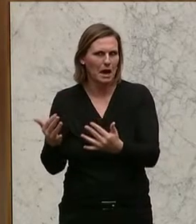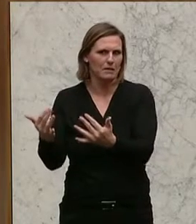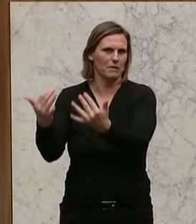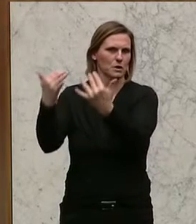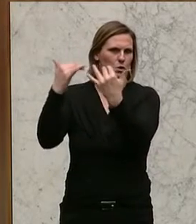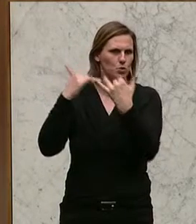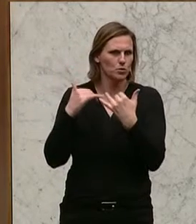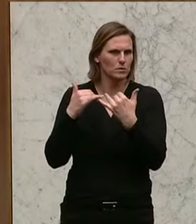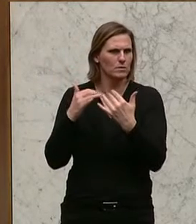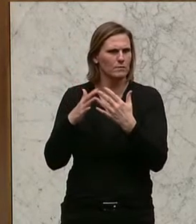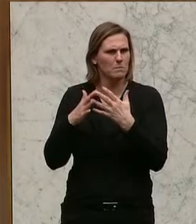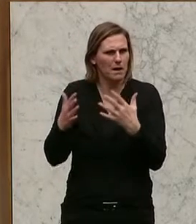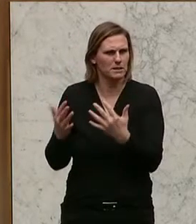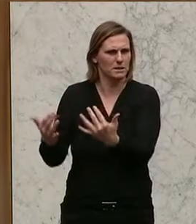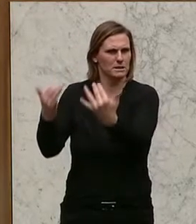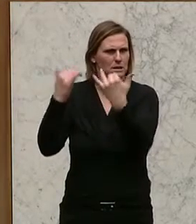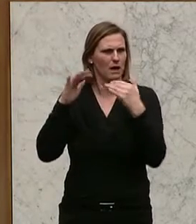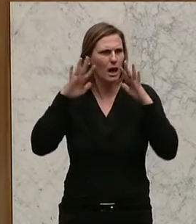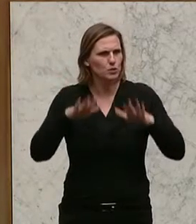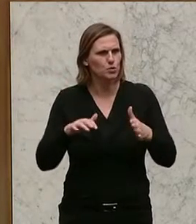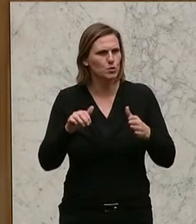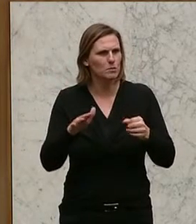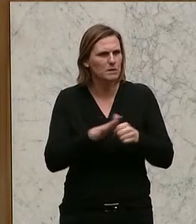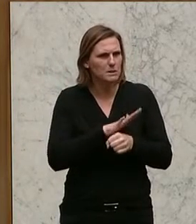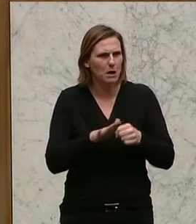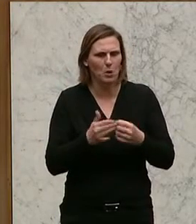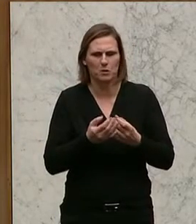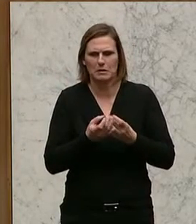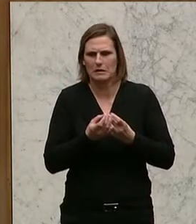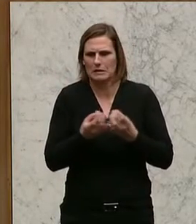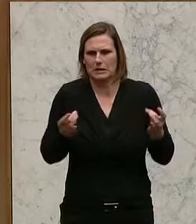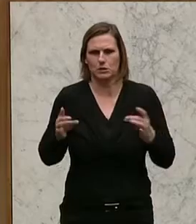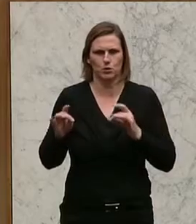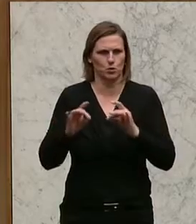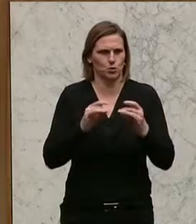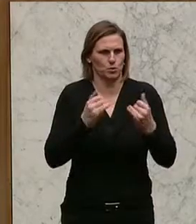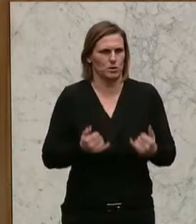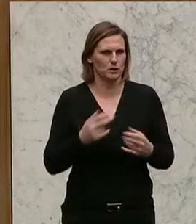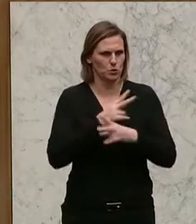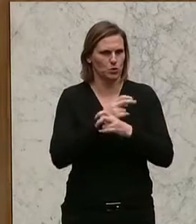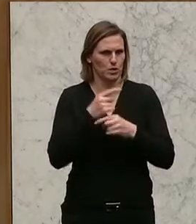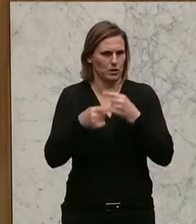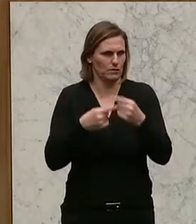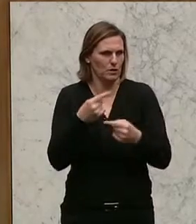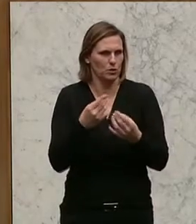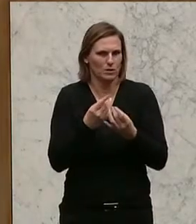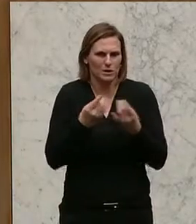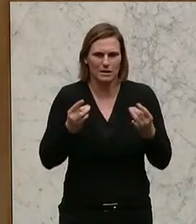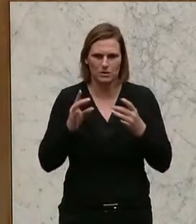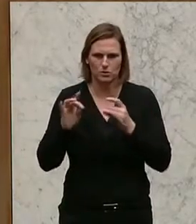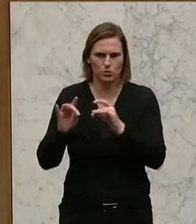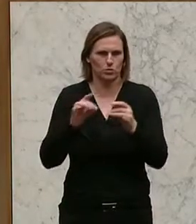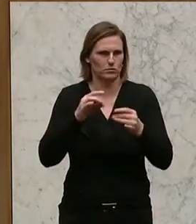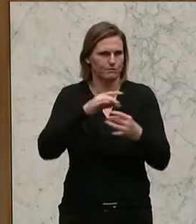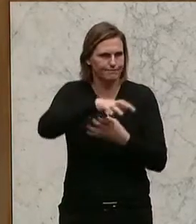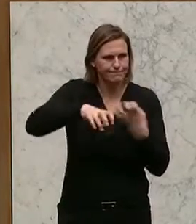ob Masseneinwanderung, als ob Asylmissbrauch, alles nichts zu tun hätte mit der Entwicklung in Österreich, nichts zu tun hätte mit den Krisen, nichts zu tun